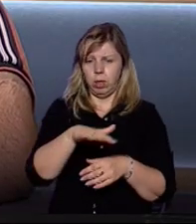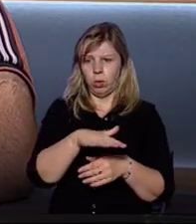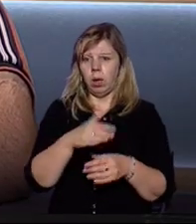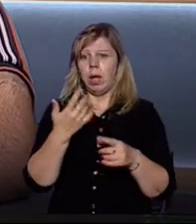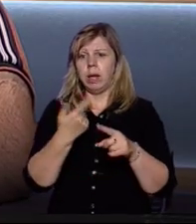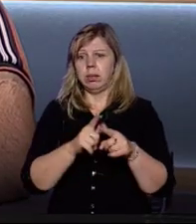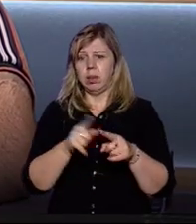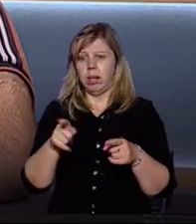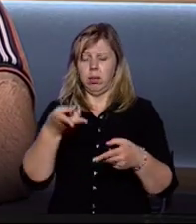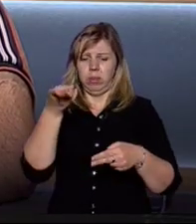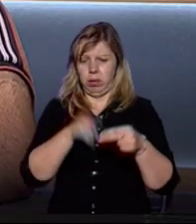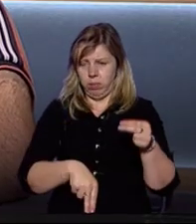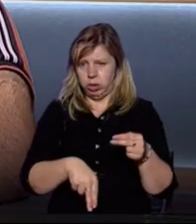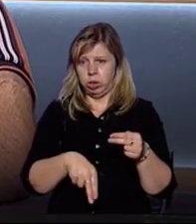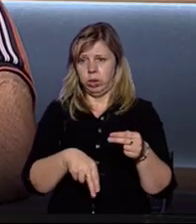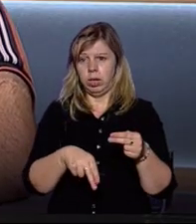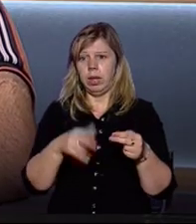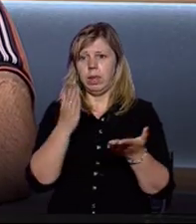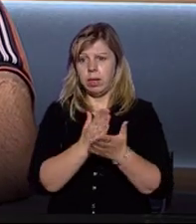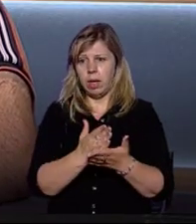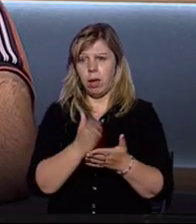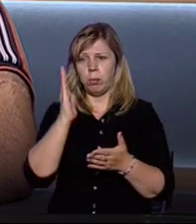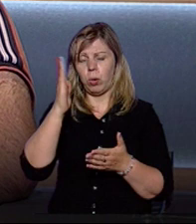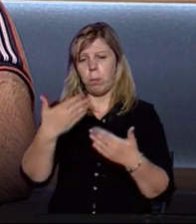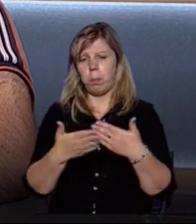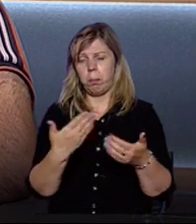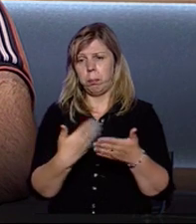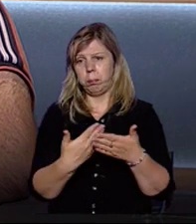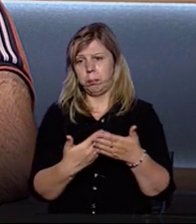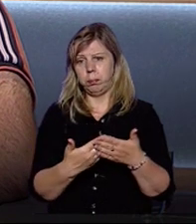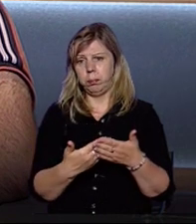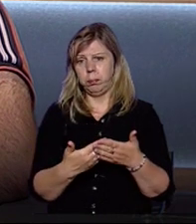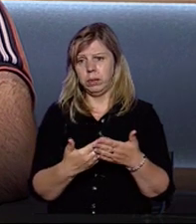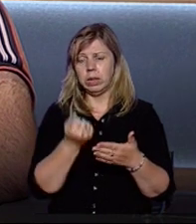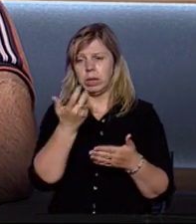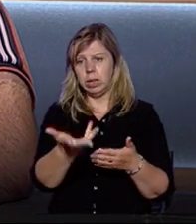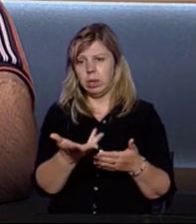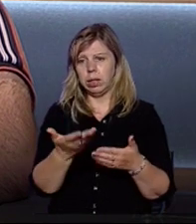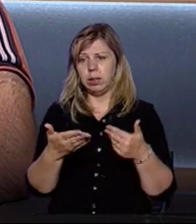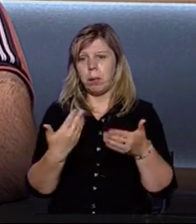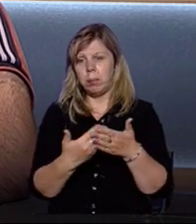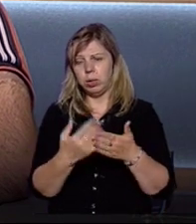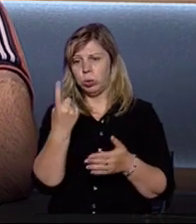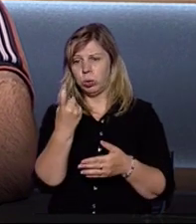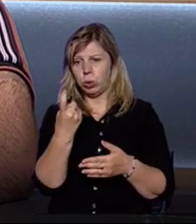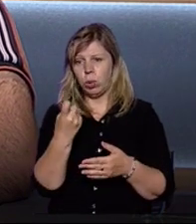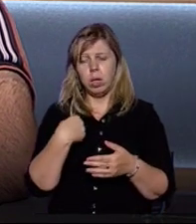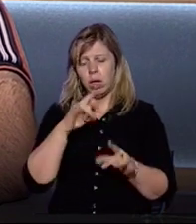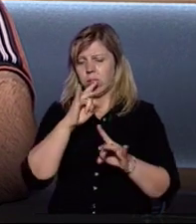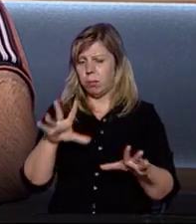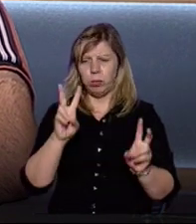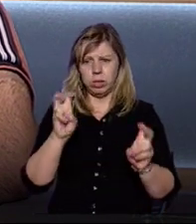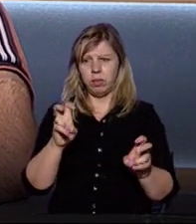цей етап треба завершувати. Є прогнозна приблизно кількість, це близько 100, я не буду